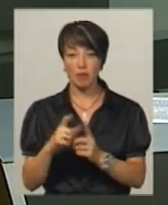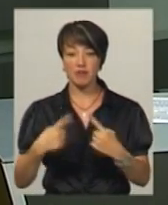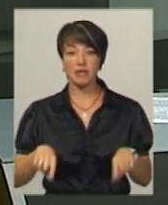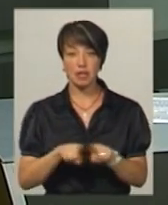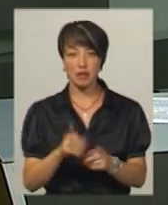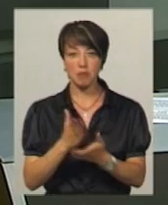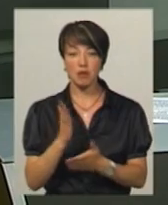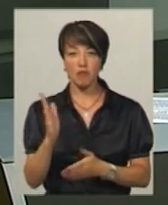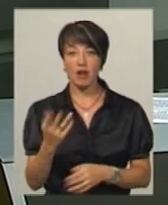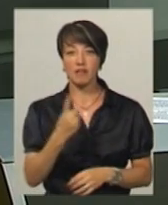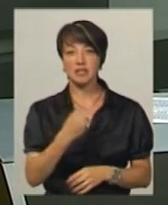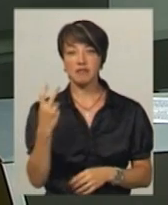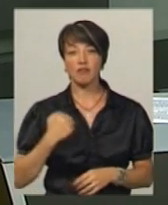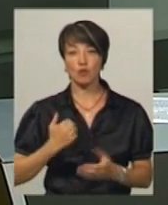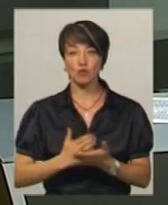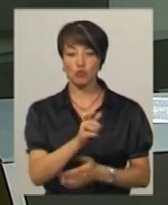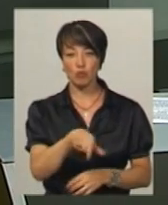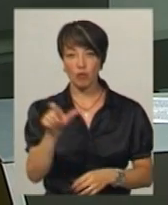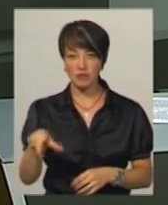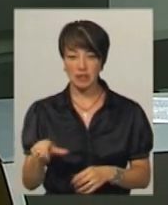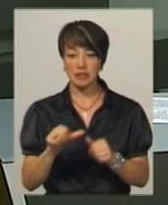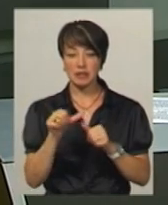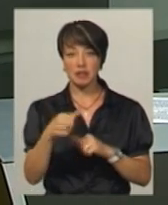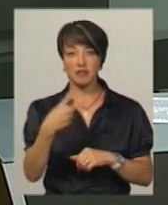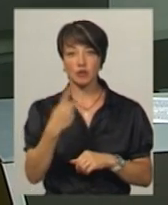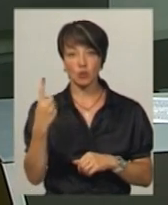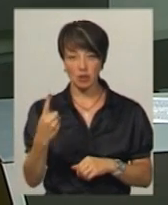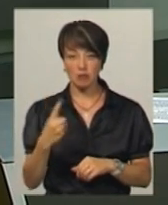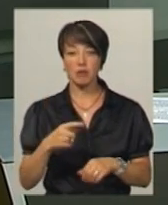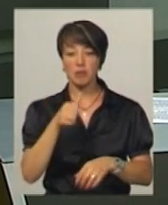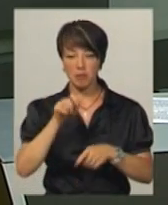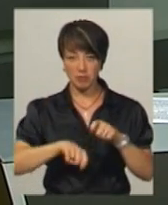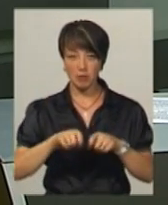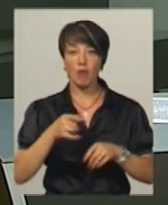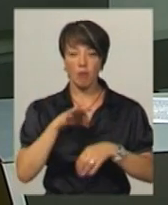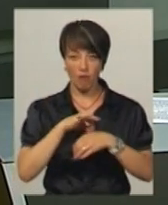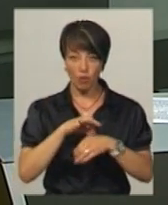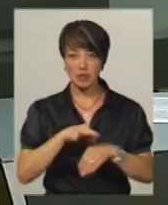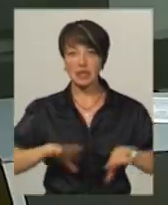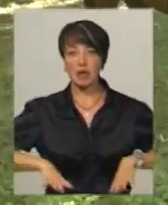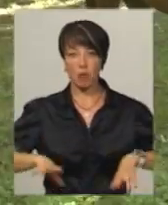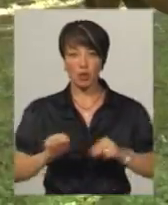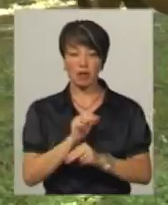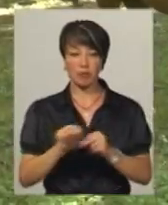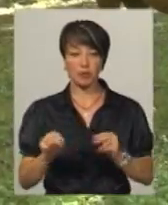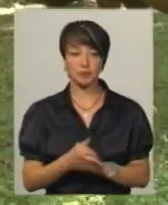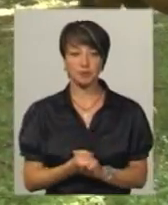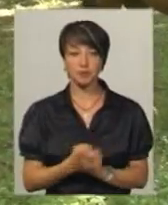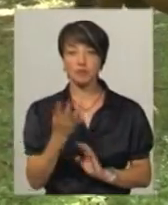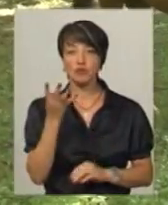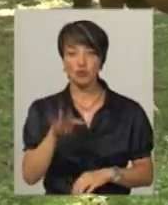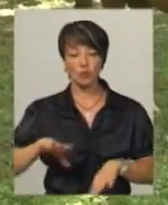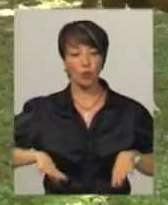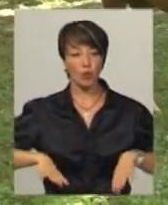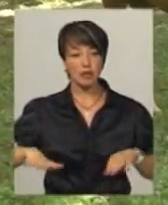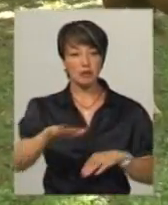відділенні перебуває 22 військовослужбовця, із котрих 21 проходить іпотерапію. На чотирьох конях